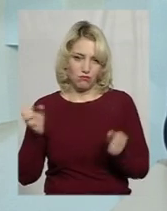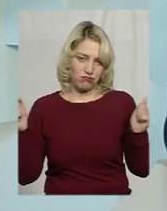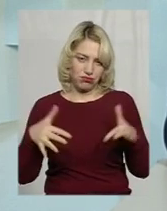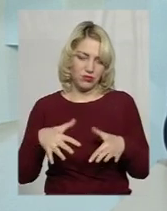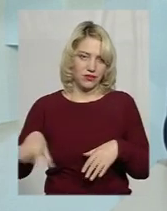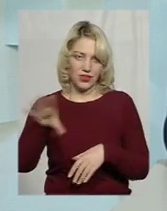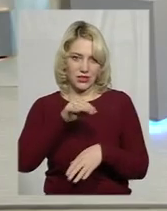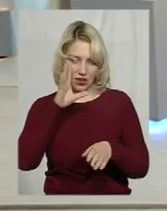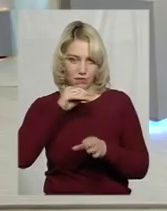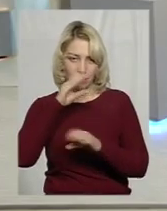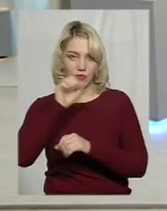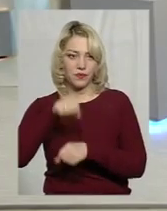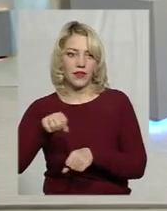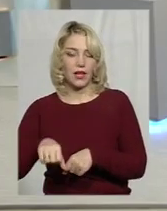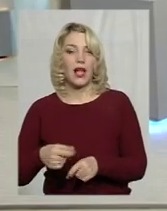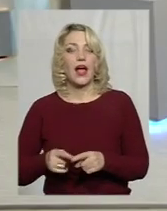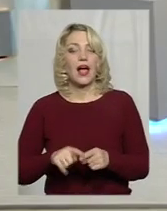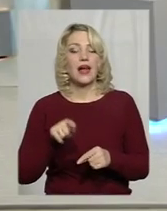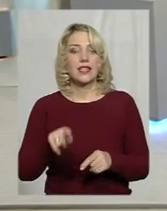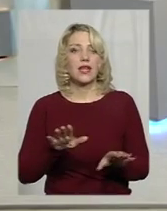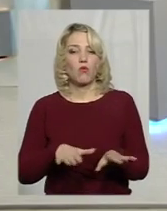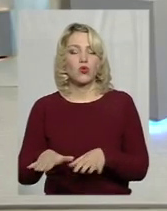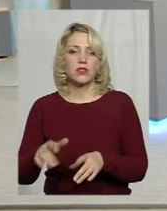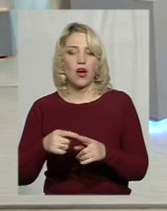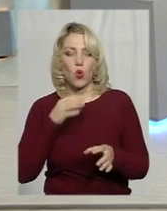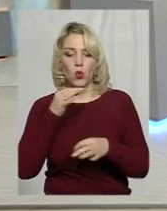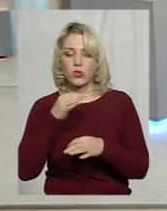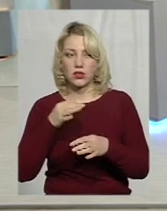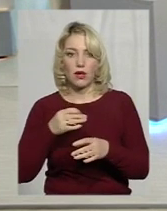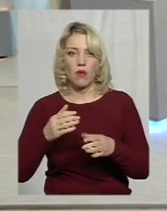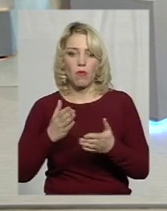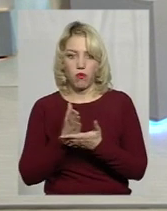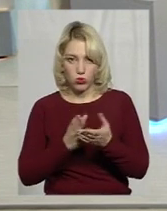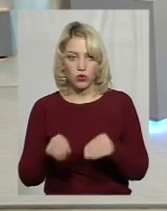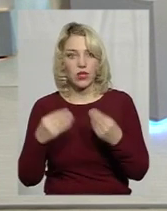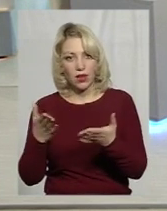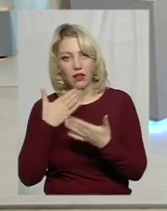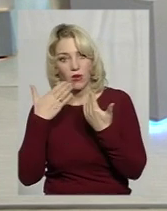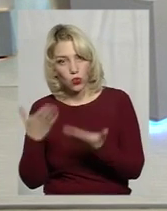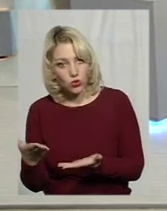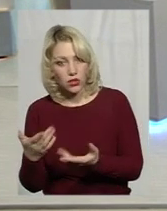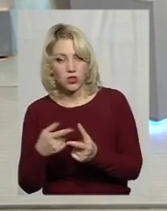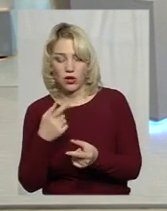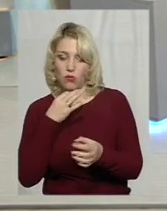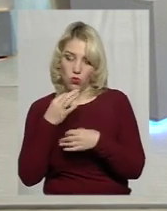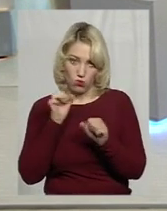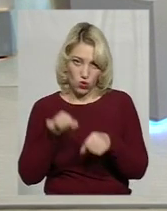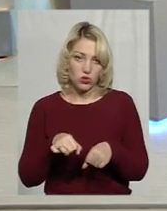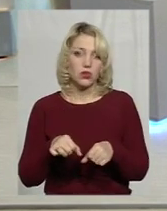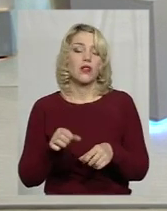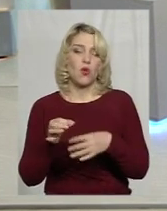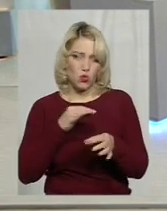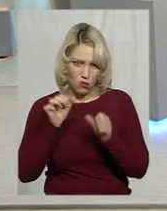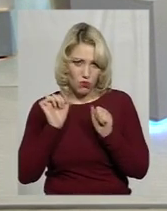Ви справляємося, а на тих постах консультаційні послуги теж не надають? Чи там все ж таки проконсультувати можуть? Проконсультувати